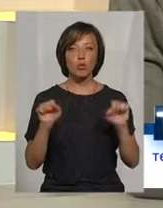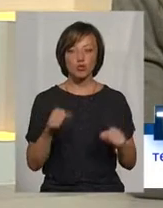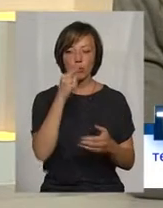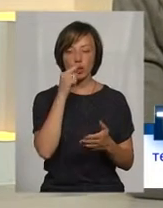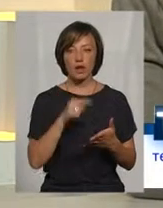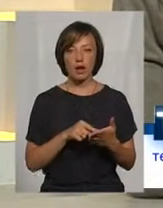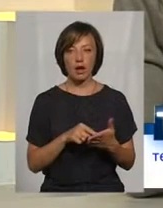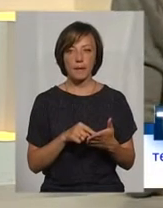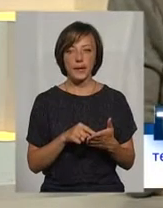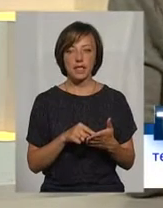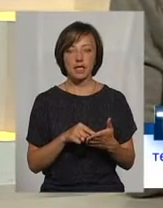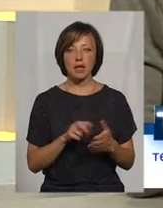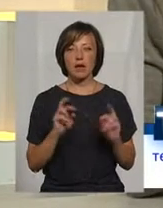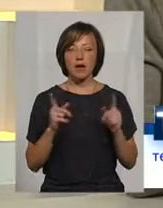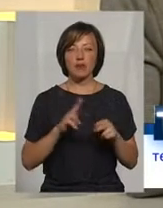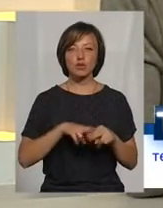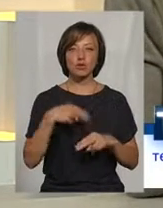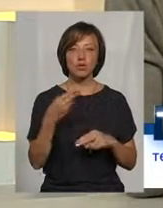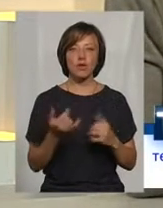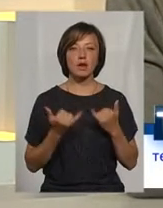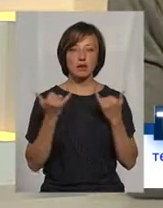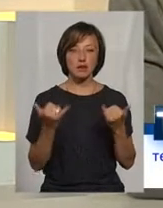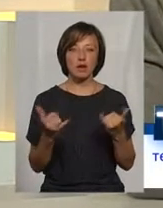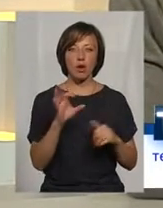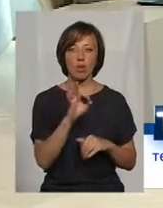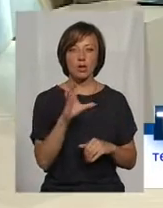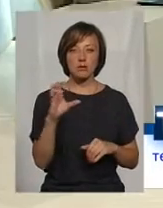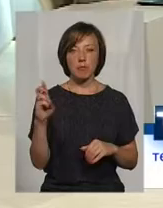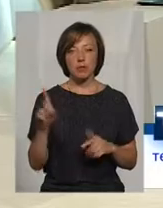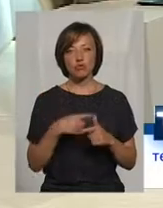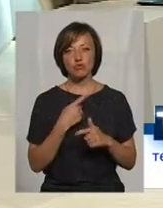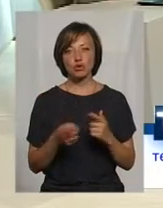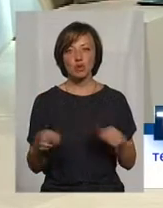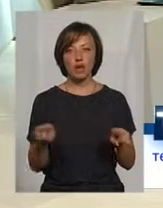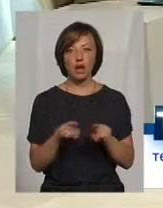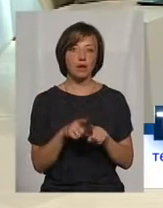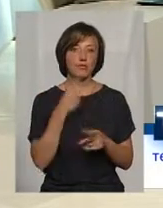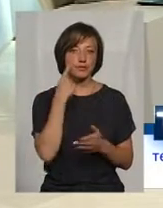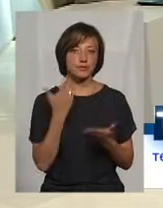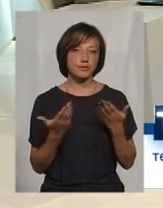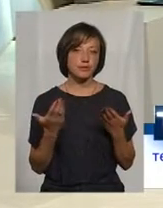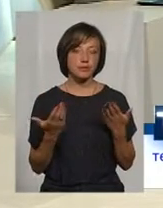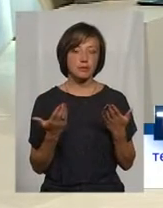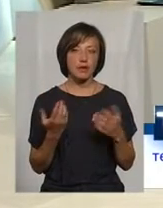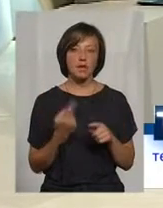потрапити як відшкодування для ОСББ? Чи це такий сумнівний? Це